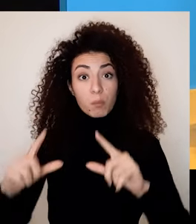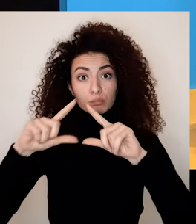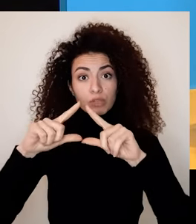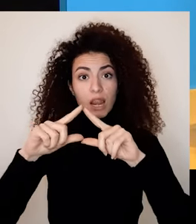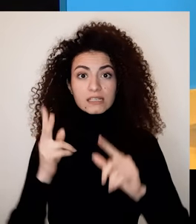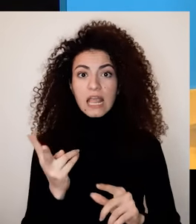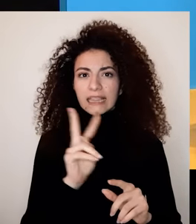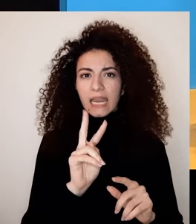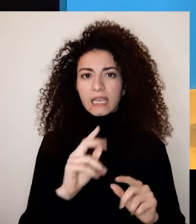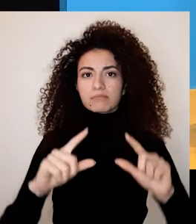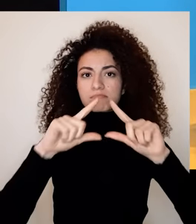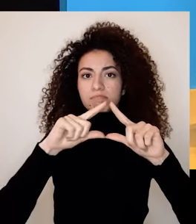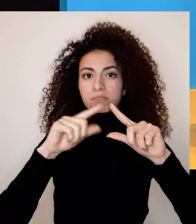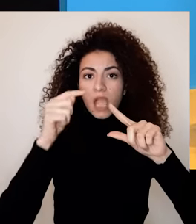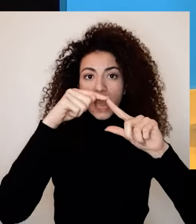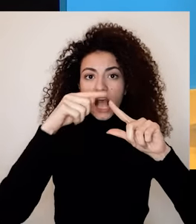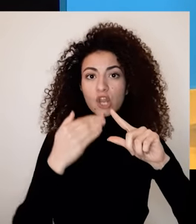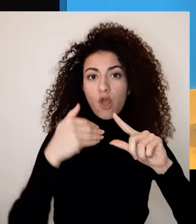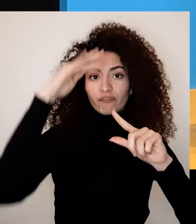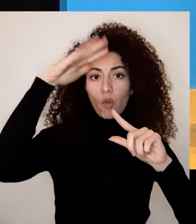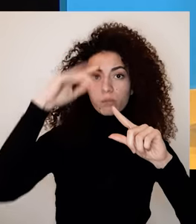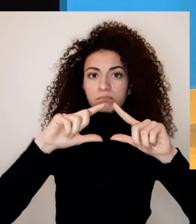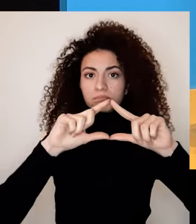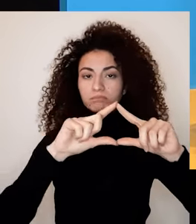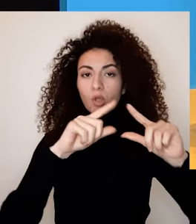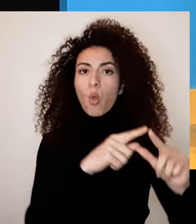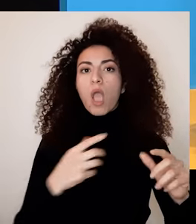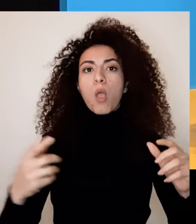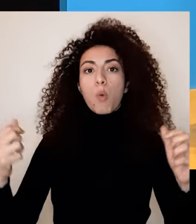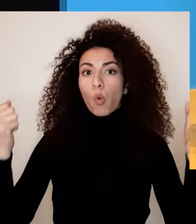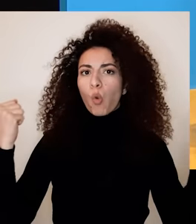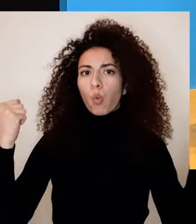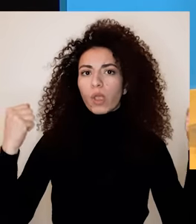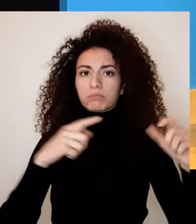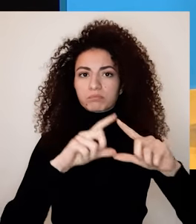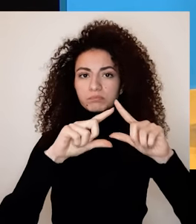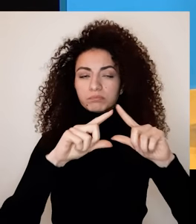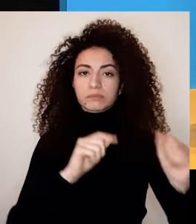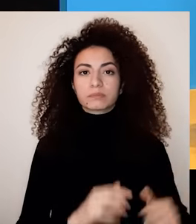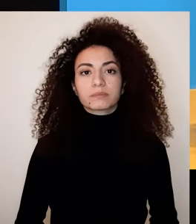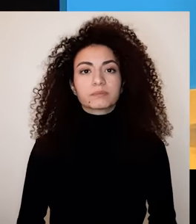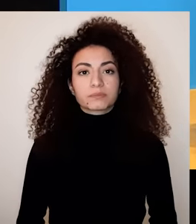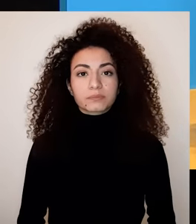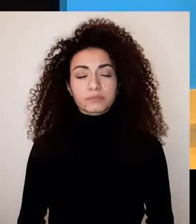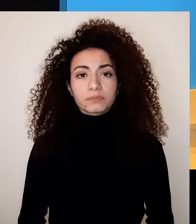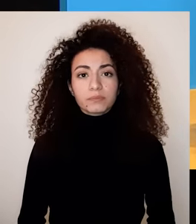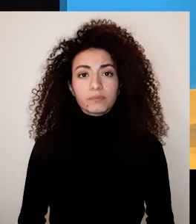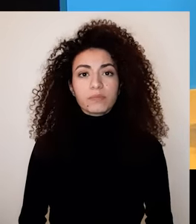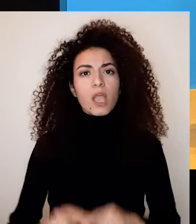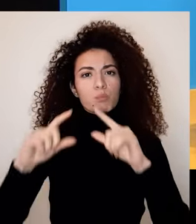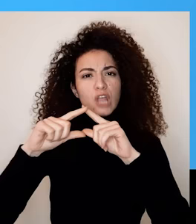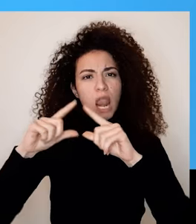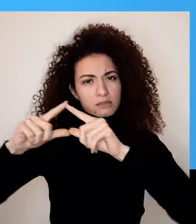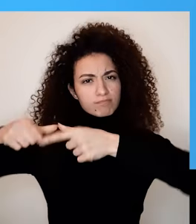كاربن أما المطلث الثاني حيث رأس الهرم إلى الأعلى وهو مسلث القوة مؤلفته بات